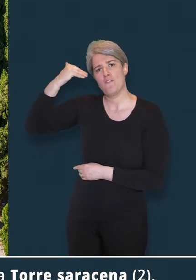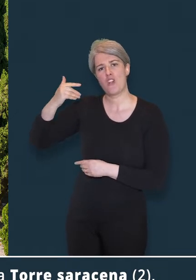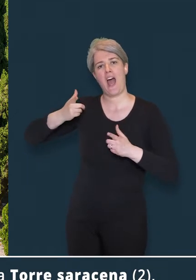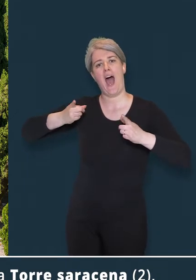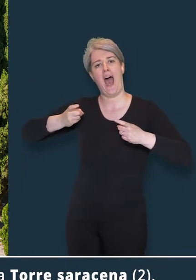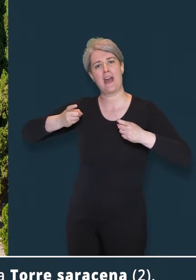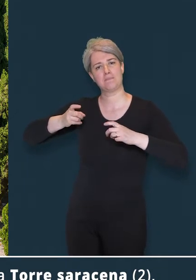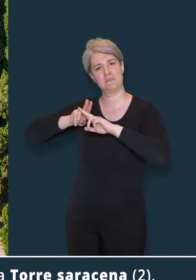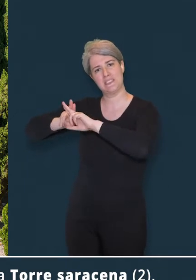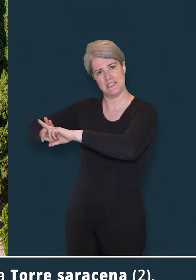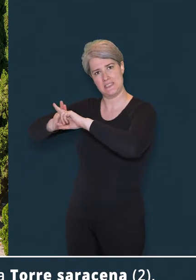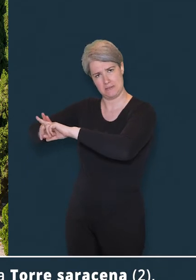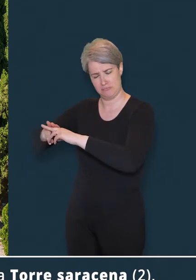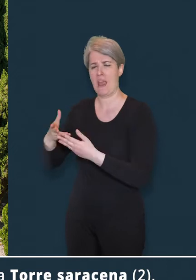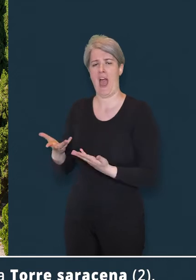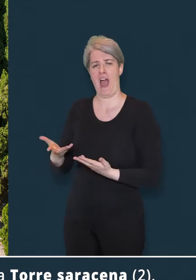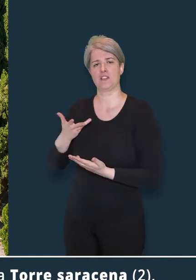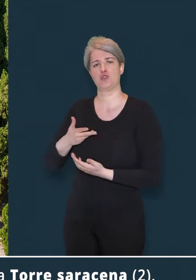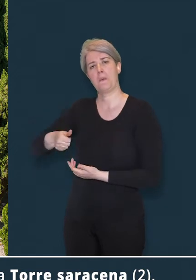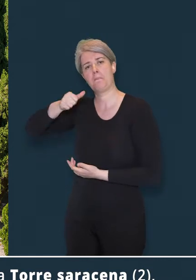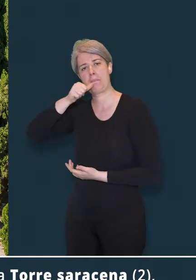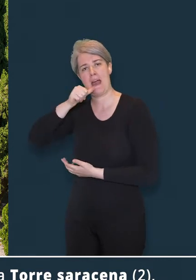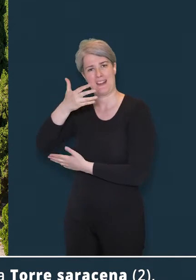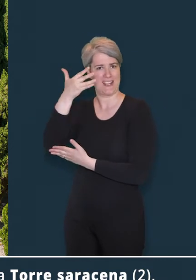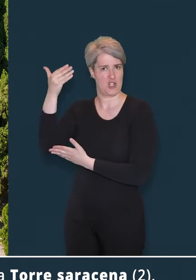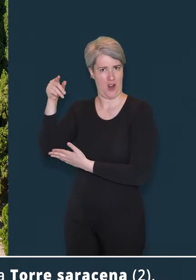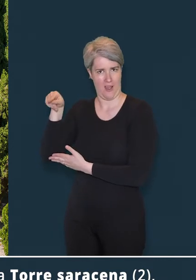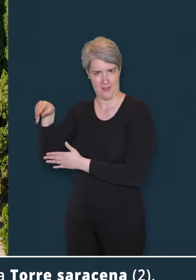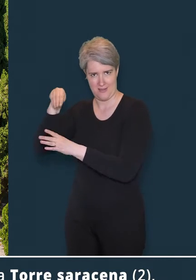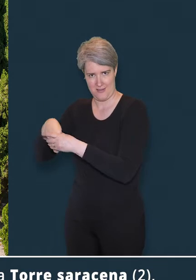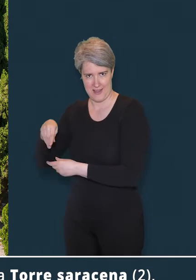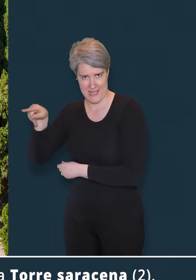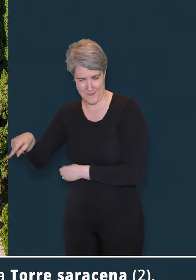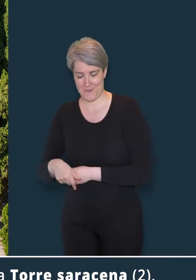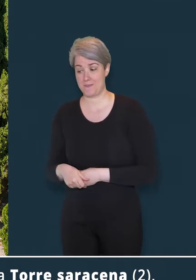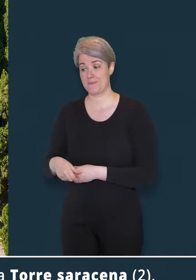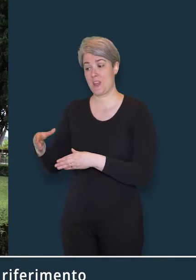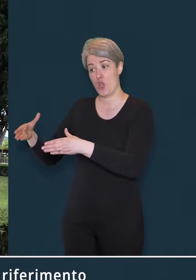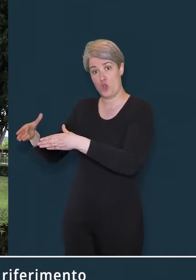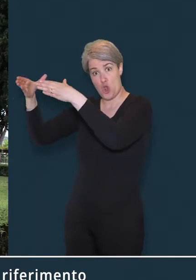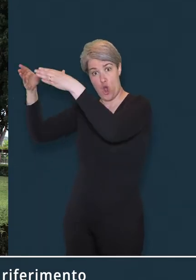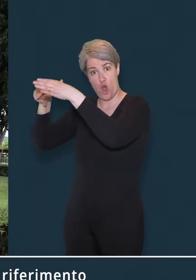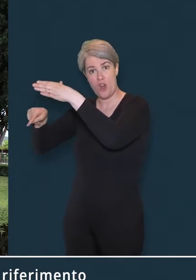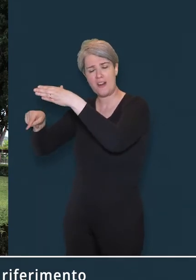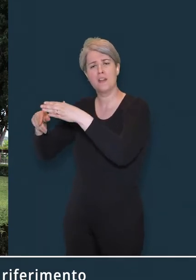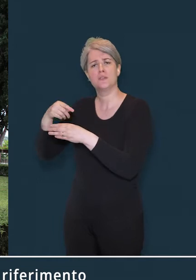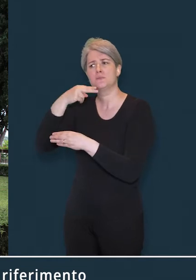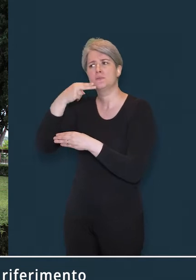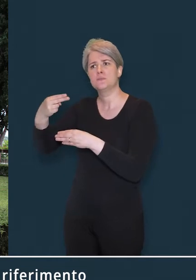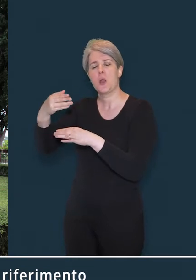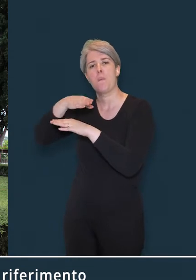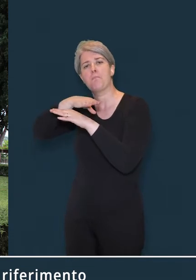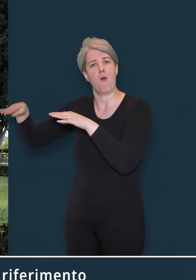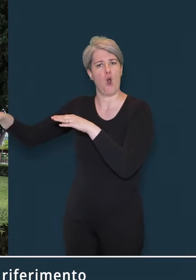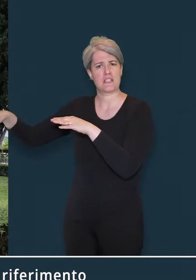un tempo utilizzata come polveriera, che oggi ospita un bar-restorante. La torre è detta